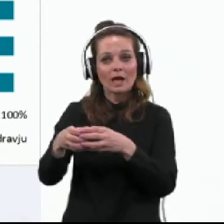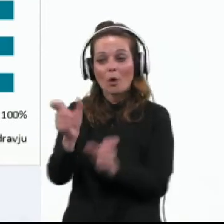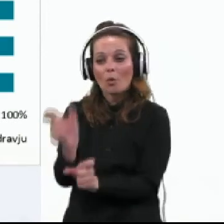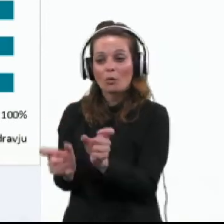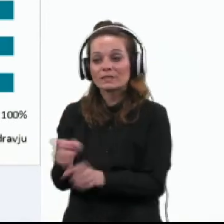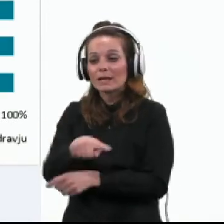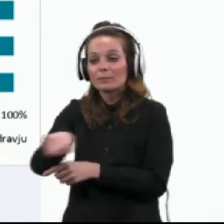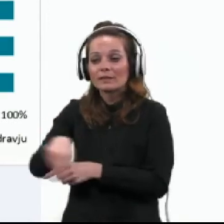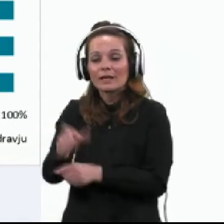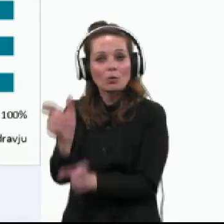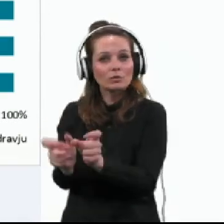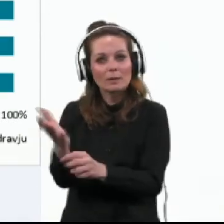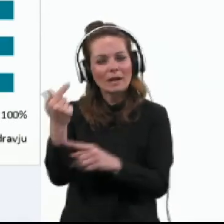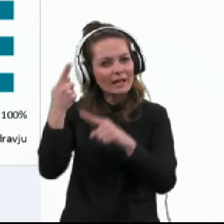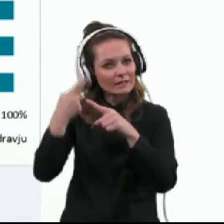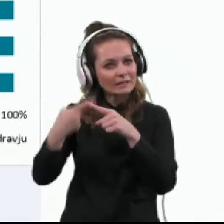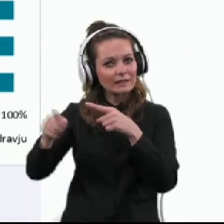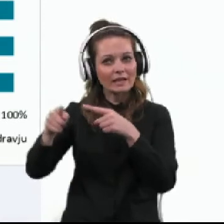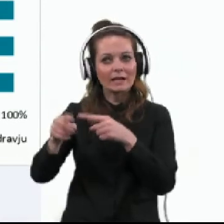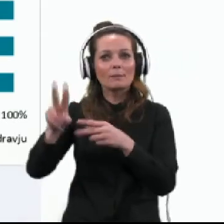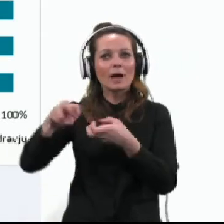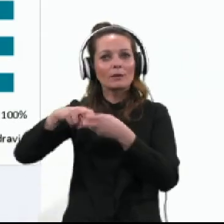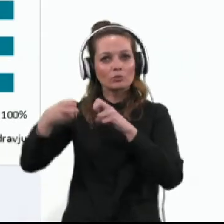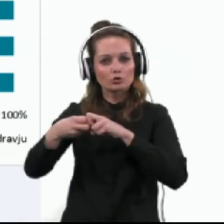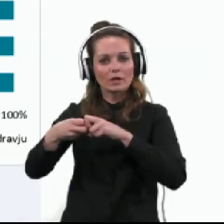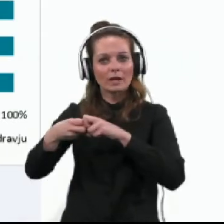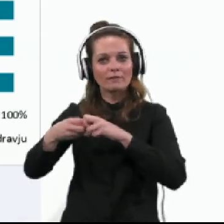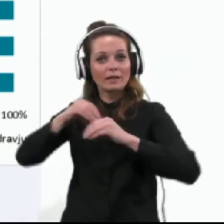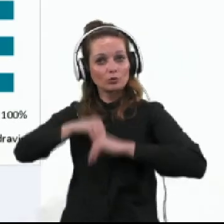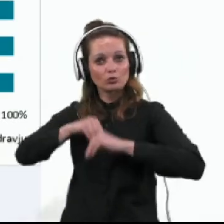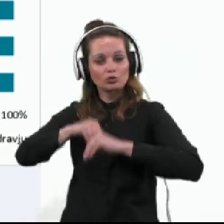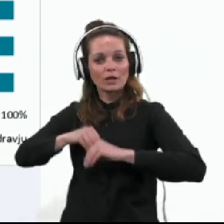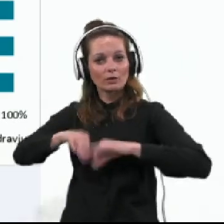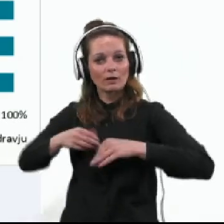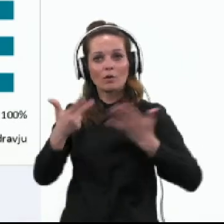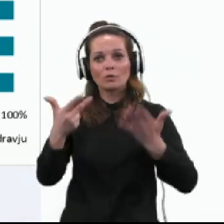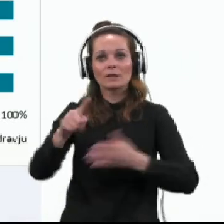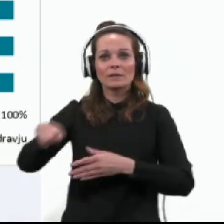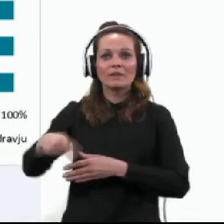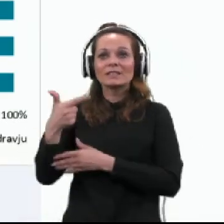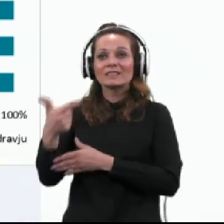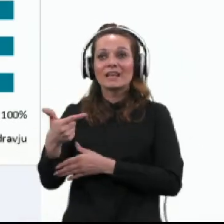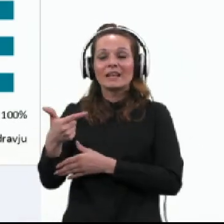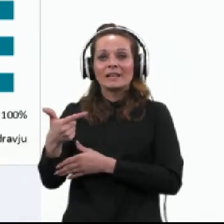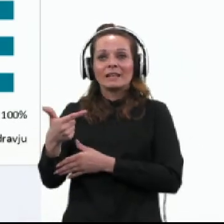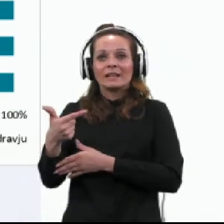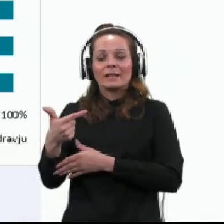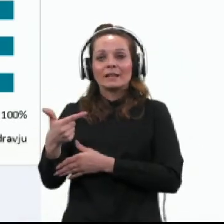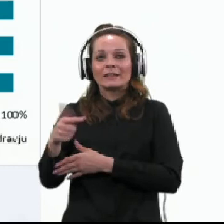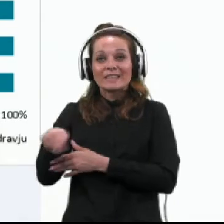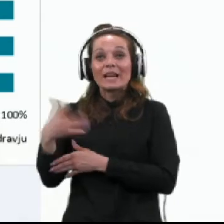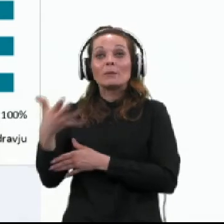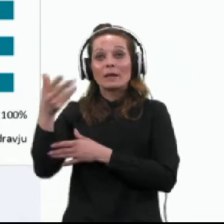kateri so bili deleži oseb s težavami v duševnem zdravju 28,5% in